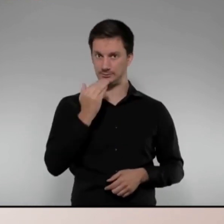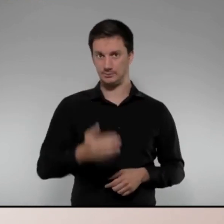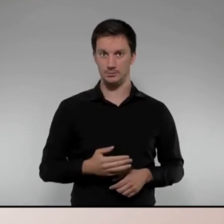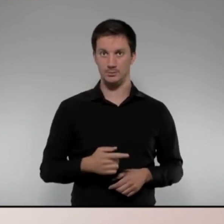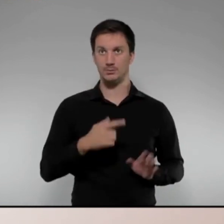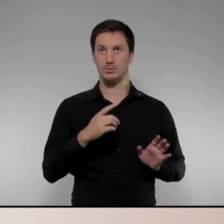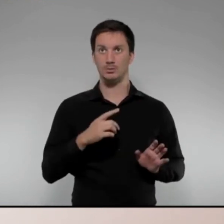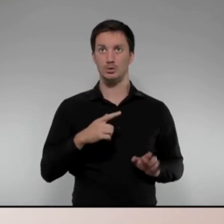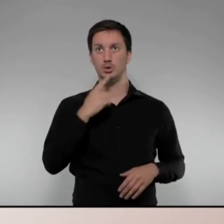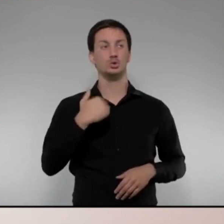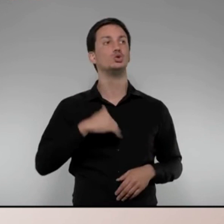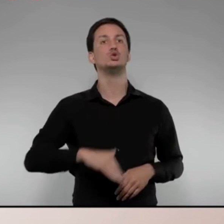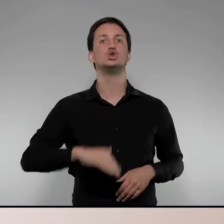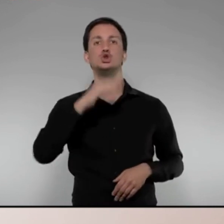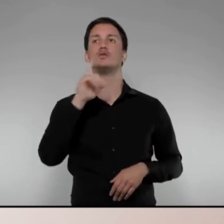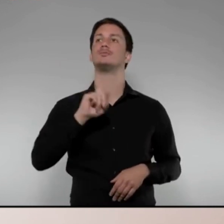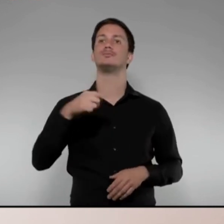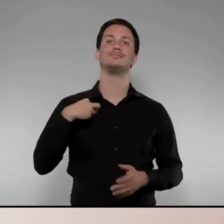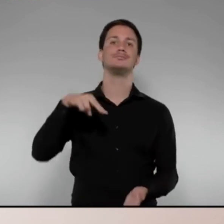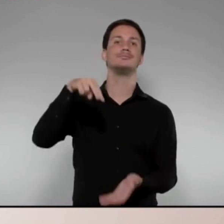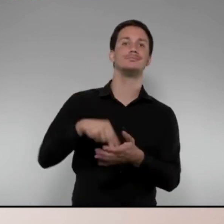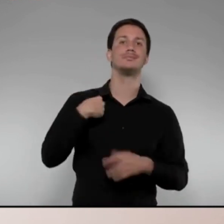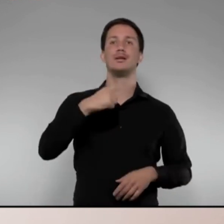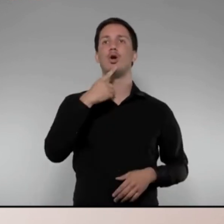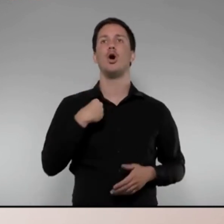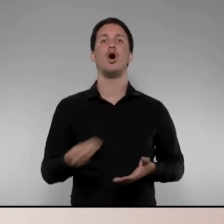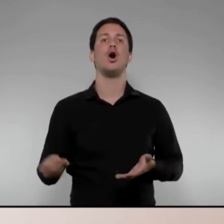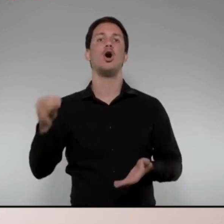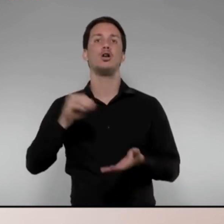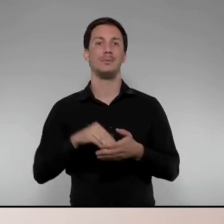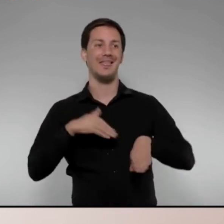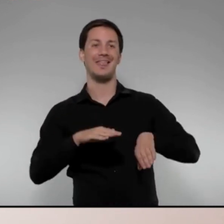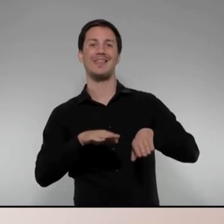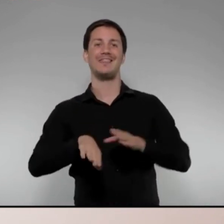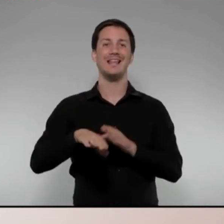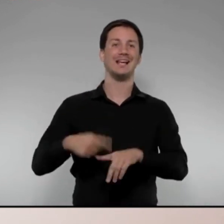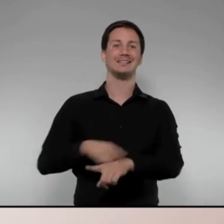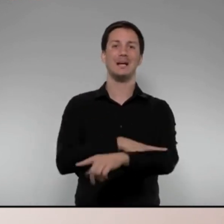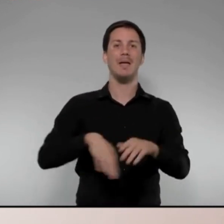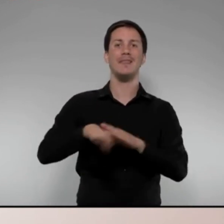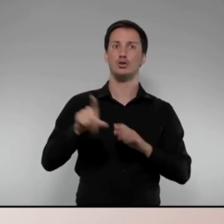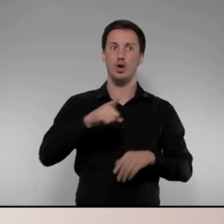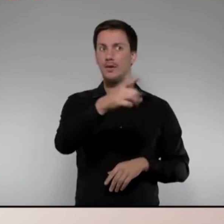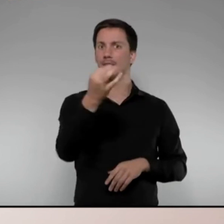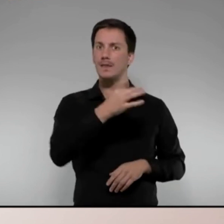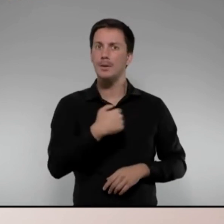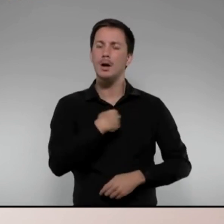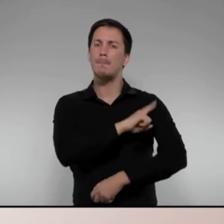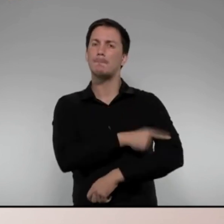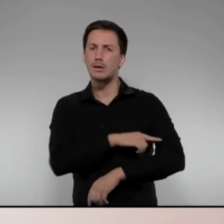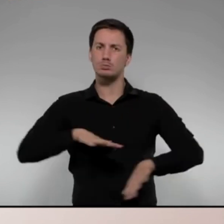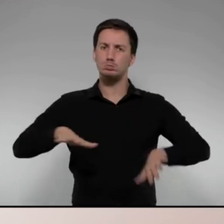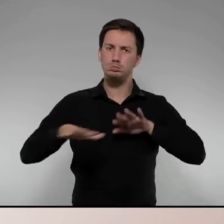n'hi ha prou en presentar-se amb l'espedentall del retorn de la dreta i de l'extrema dreta. Cal moure's amb valentia